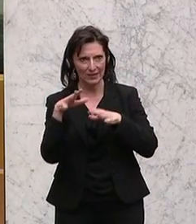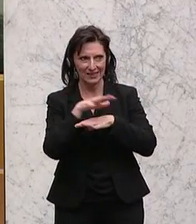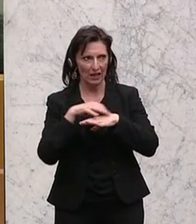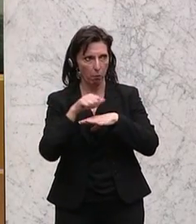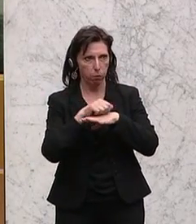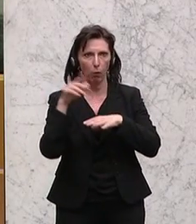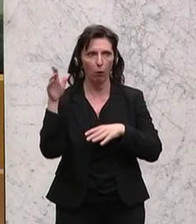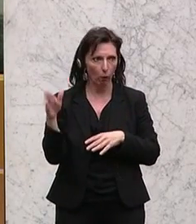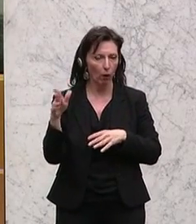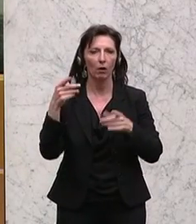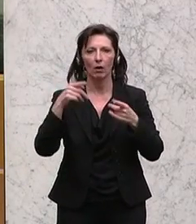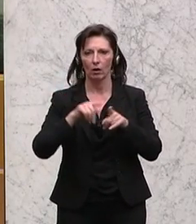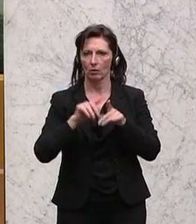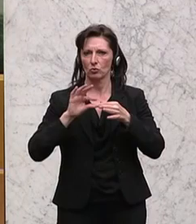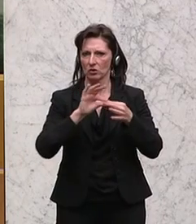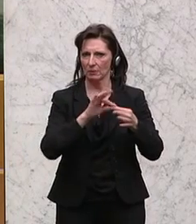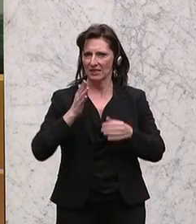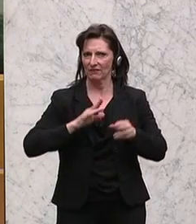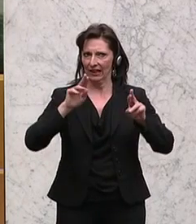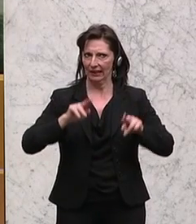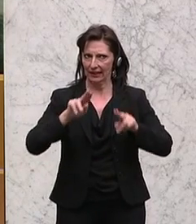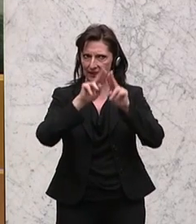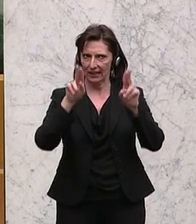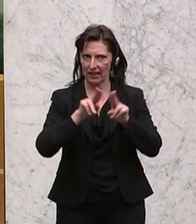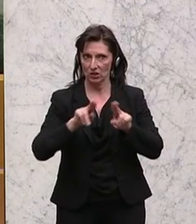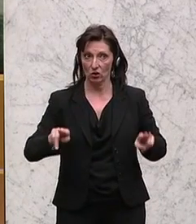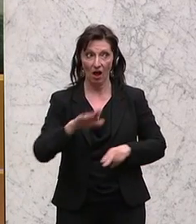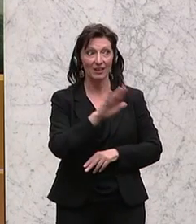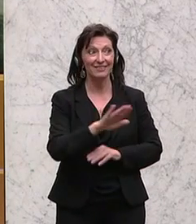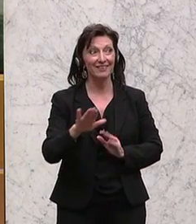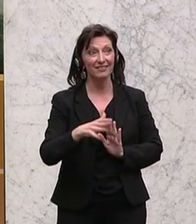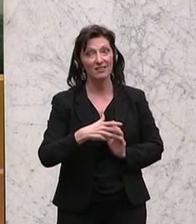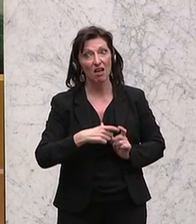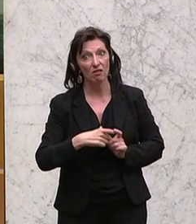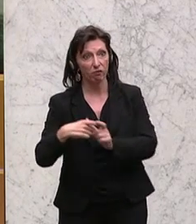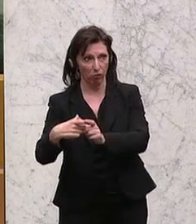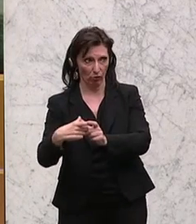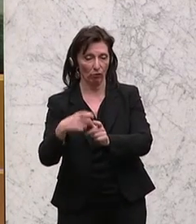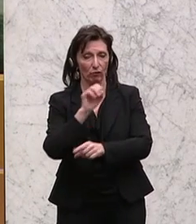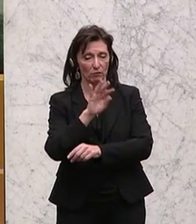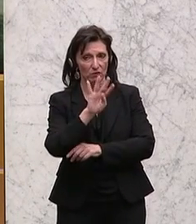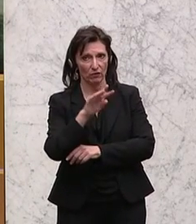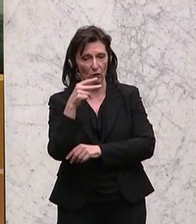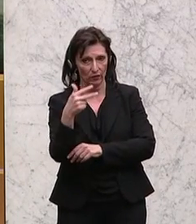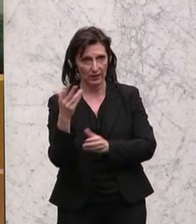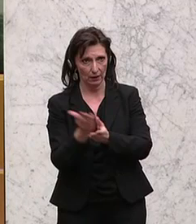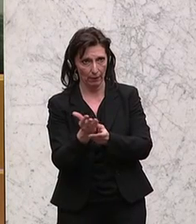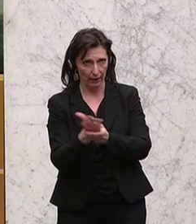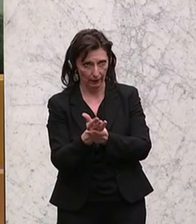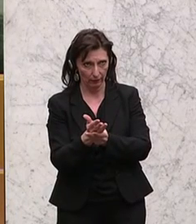zum Übereinkommen über die zivilrechtlichen Aspekte internationaler Kindesentführung 1534 dabei lagen.